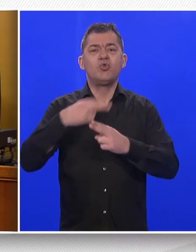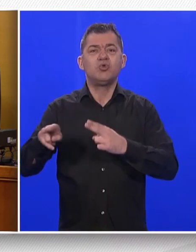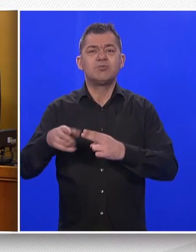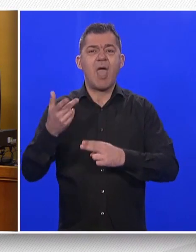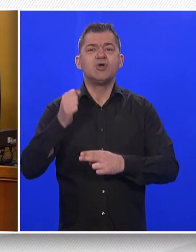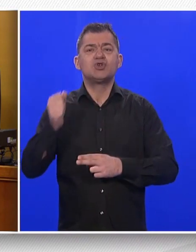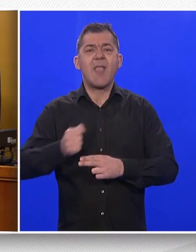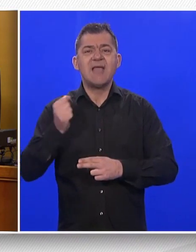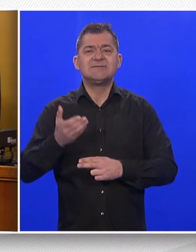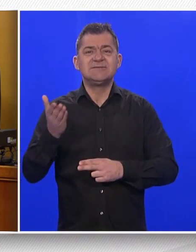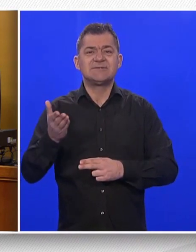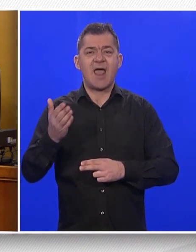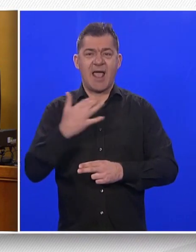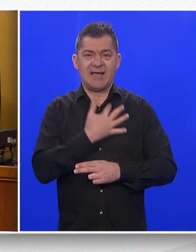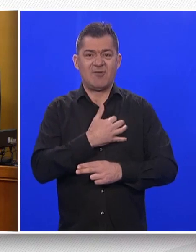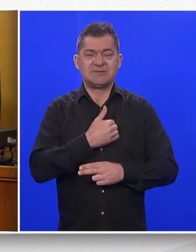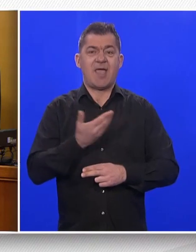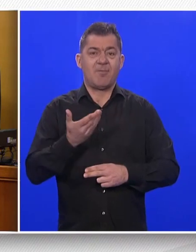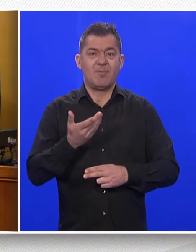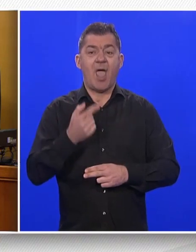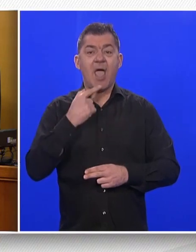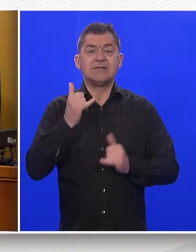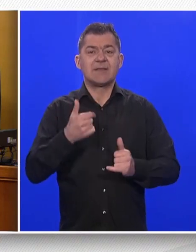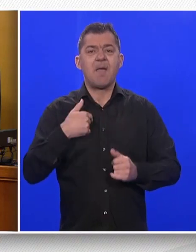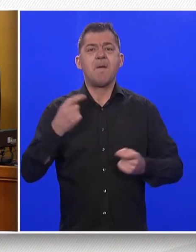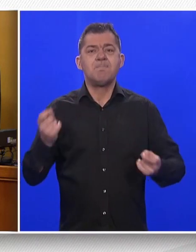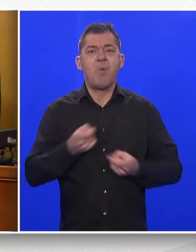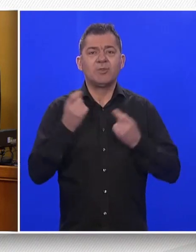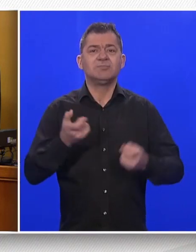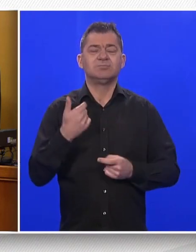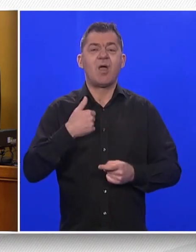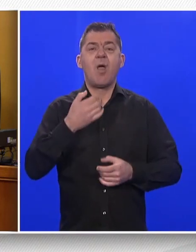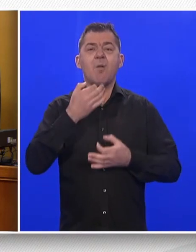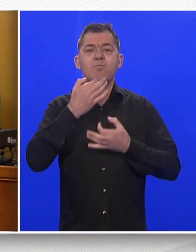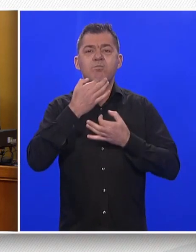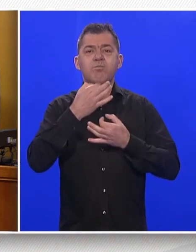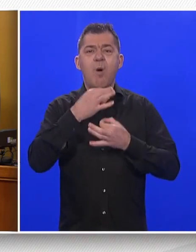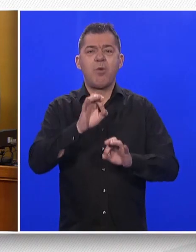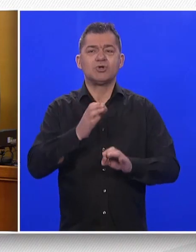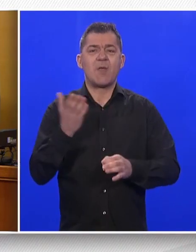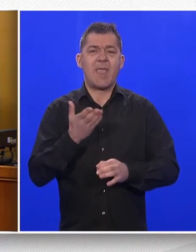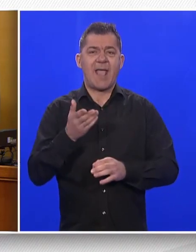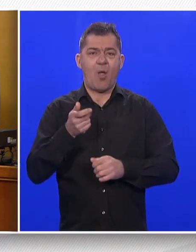poslužiti i kao poticaj da poboljšamo neke određene usluge. Hvala vam lijepo.